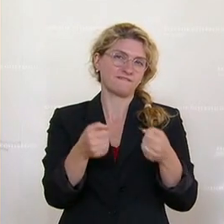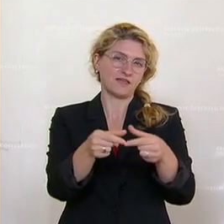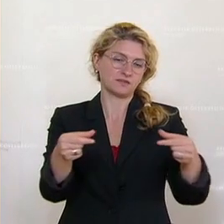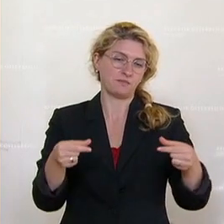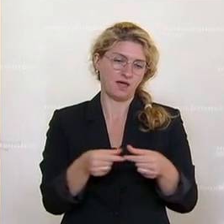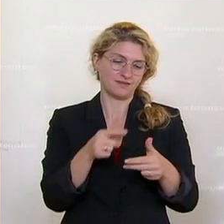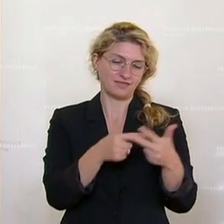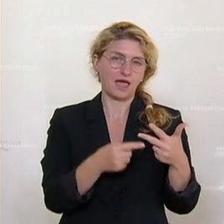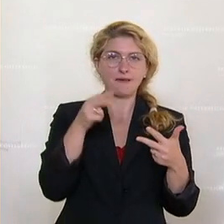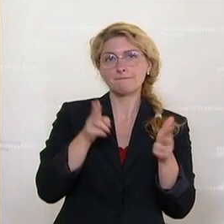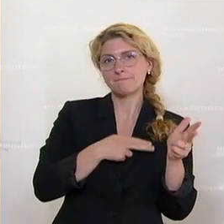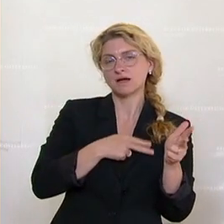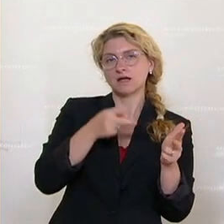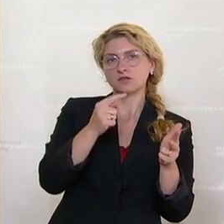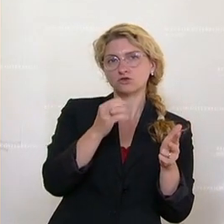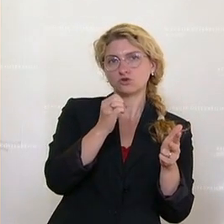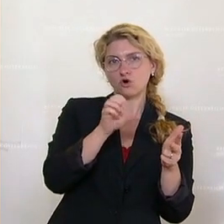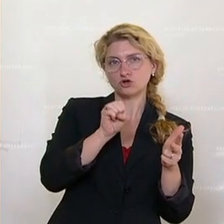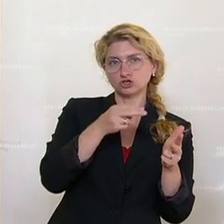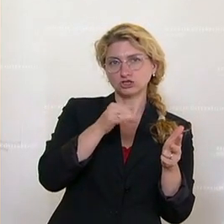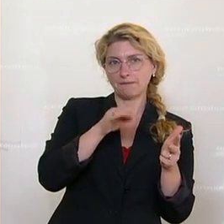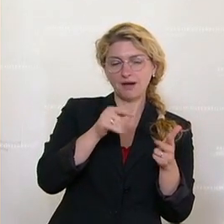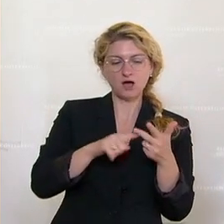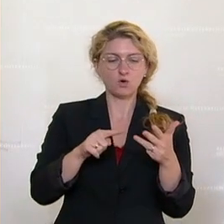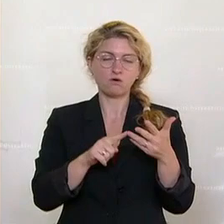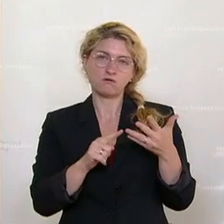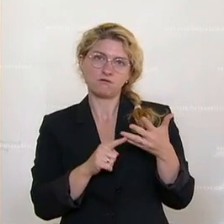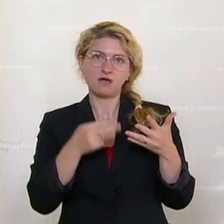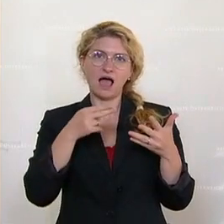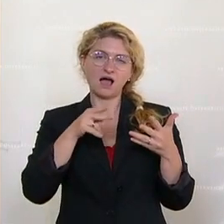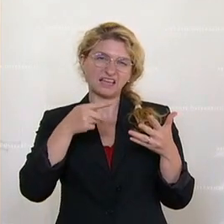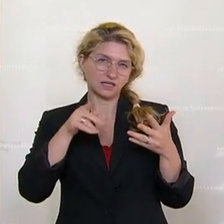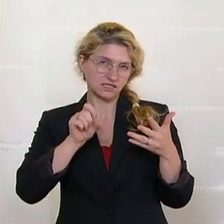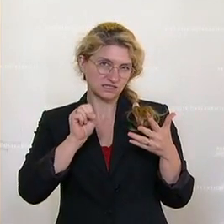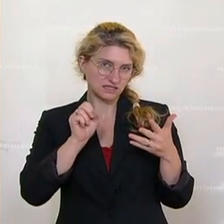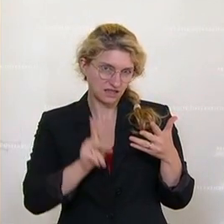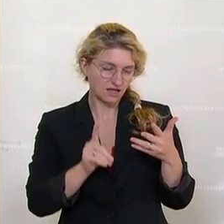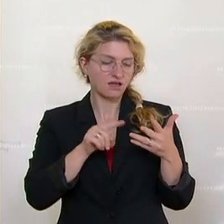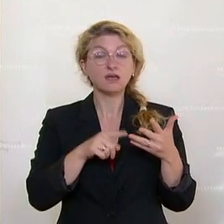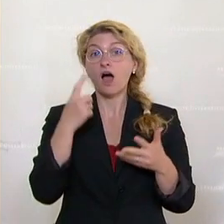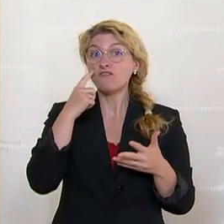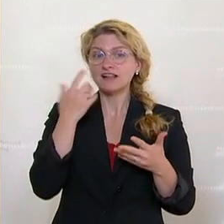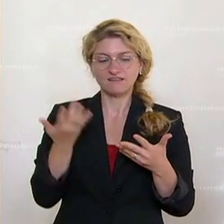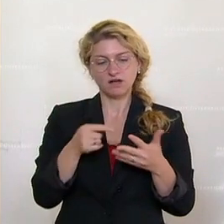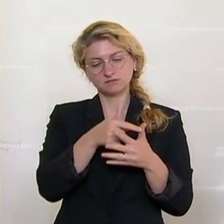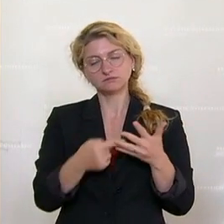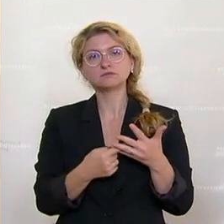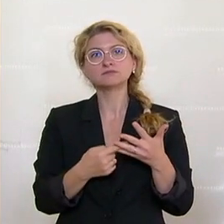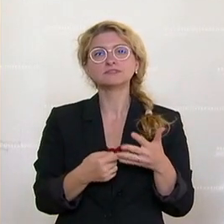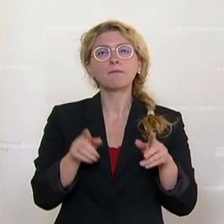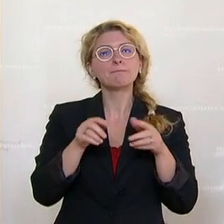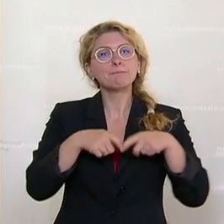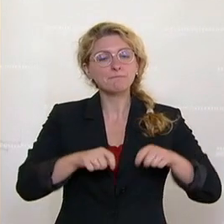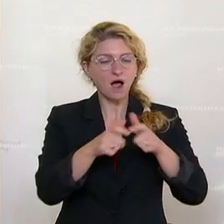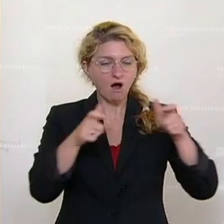Marke Toshiba und zwei Stück HGST. Auffällig ist, dass alle Festplatten von baugleichen Druckern stammen sollen,